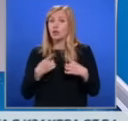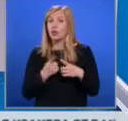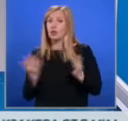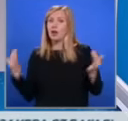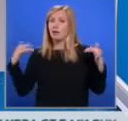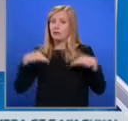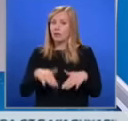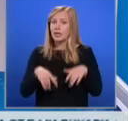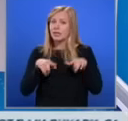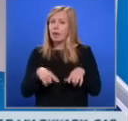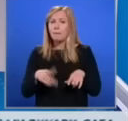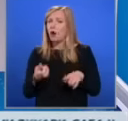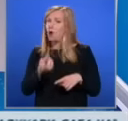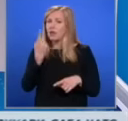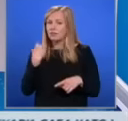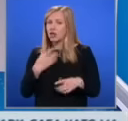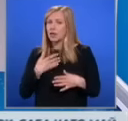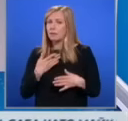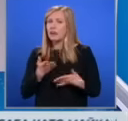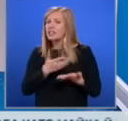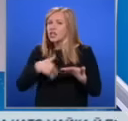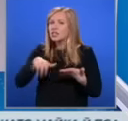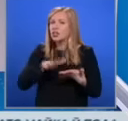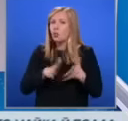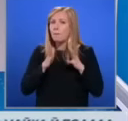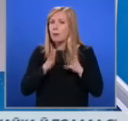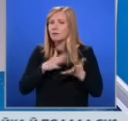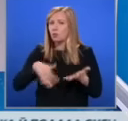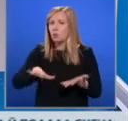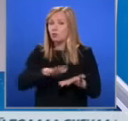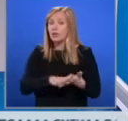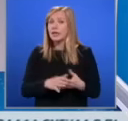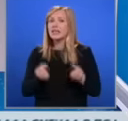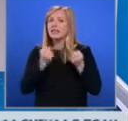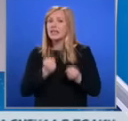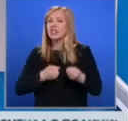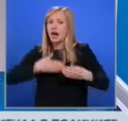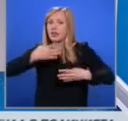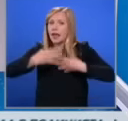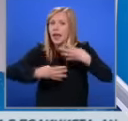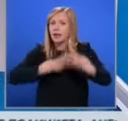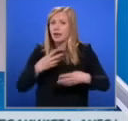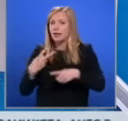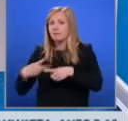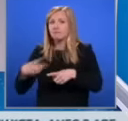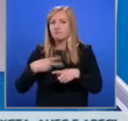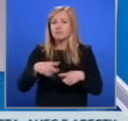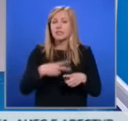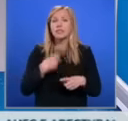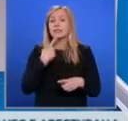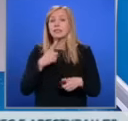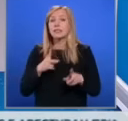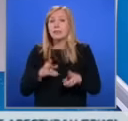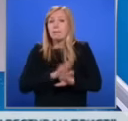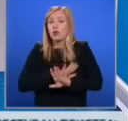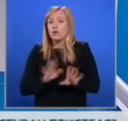Там, знаете, от вчера действа частично бедствено положение. Тежка техника разчиства деретата и реките, за да се предотврати ново мащабно